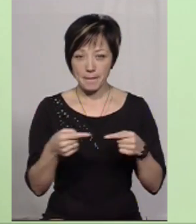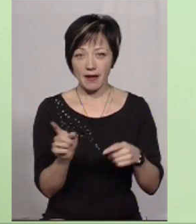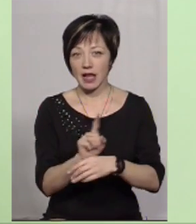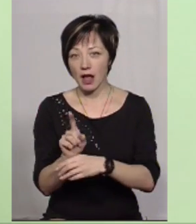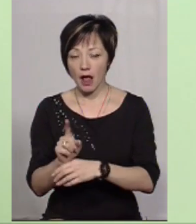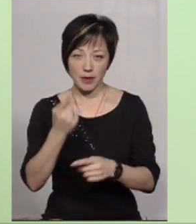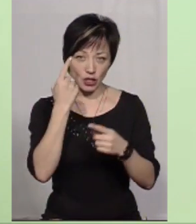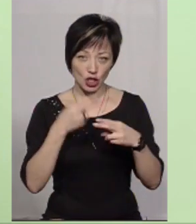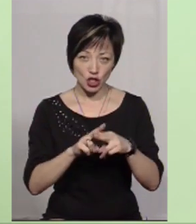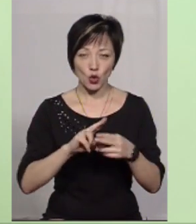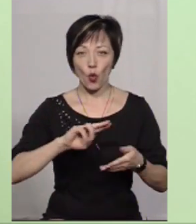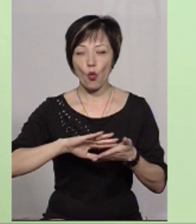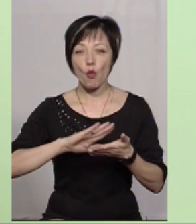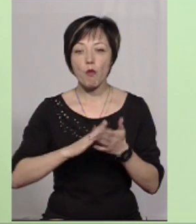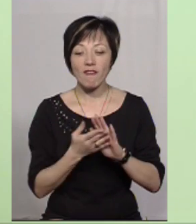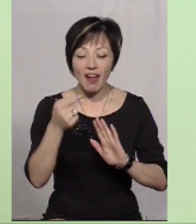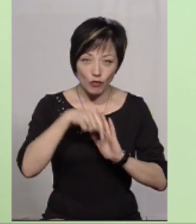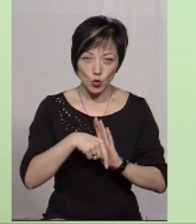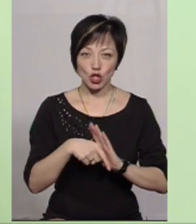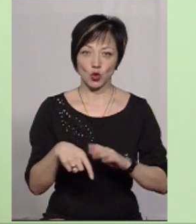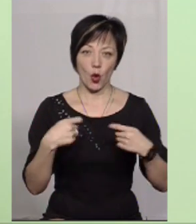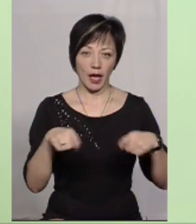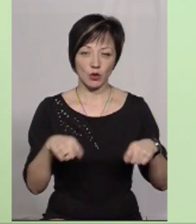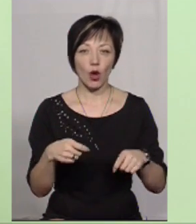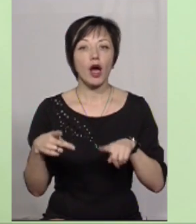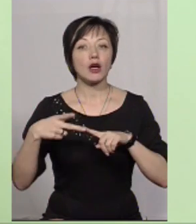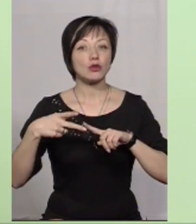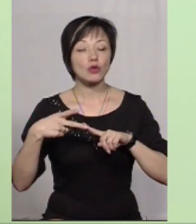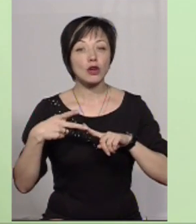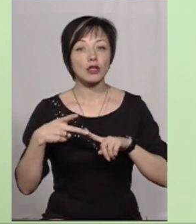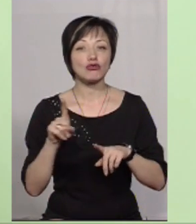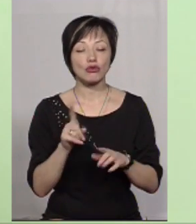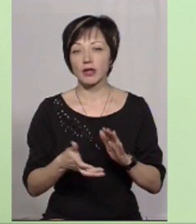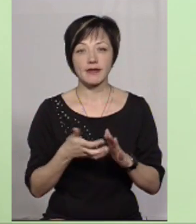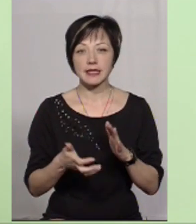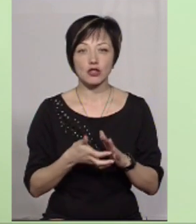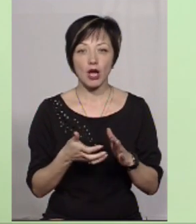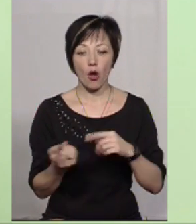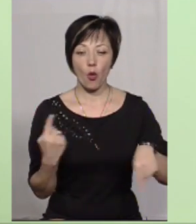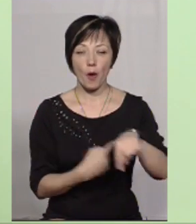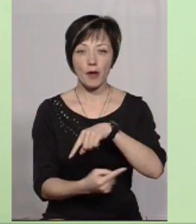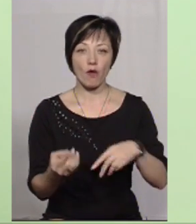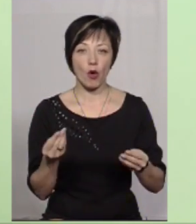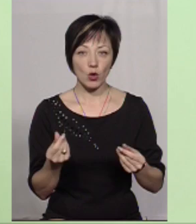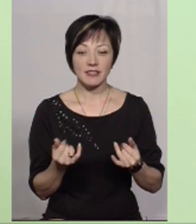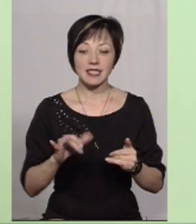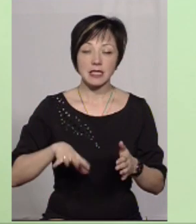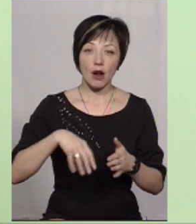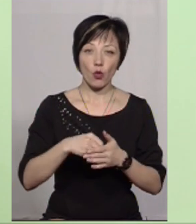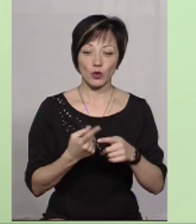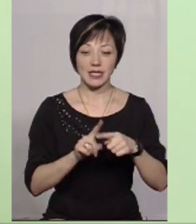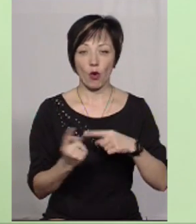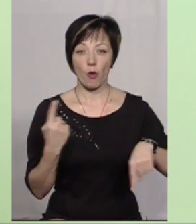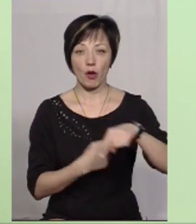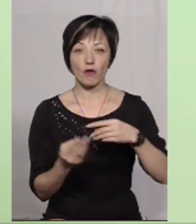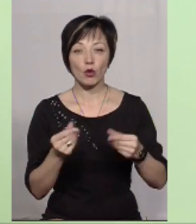певних технічних умов для внутрішнього ринку. Друге – це те, що не вистачає обігових коштів. За рахунок обігових